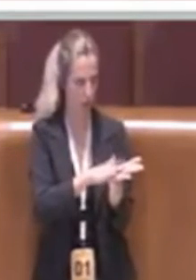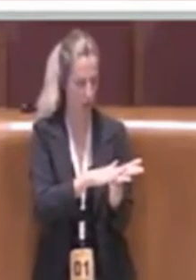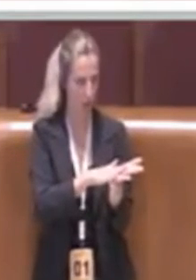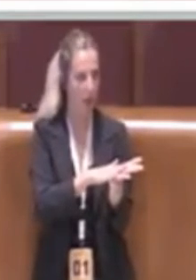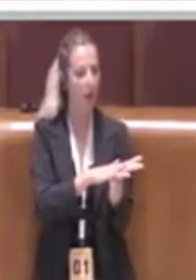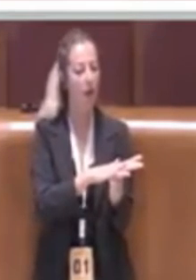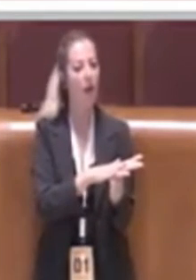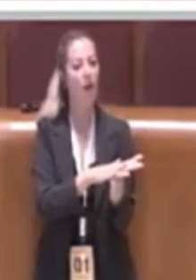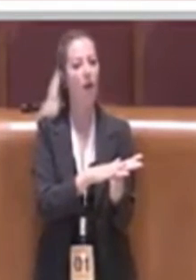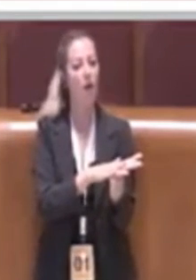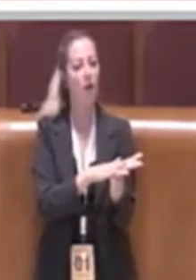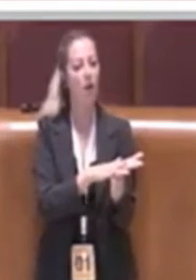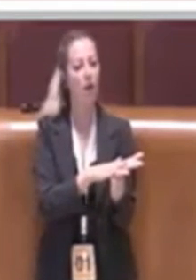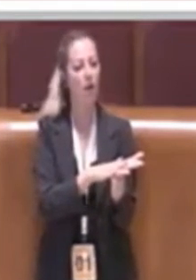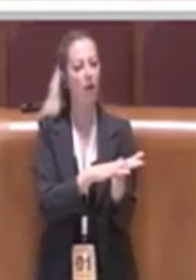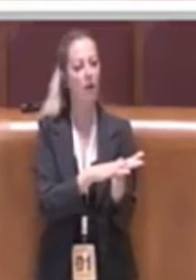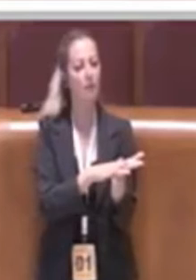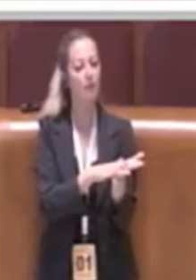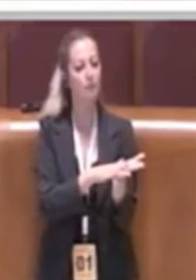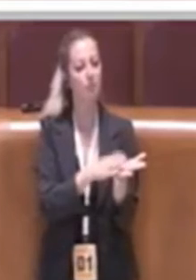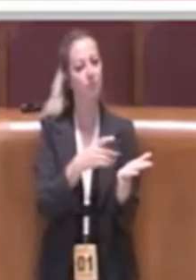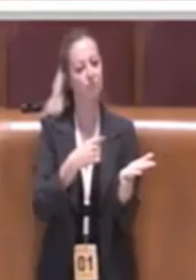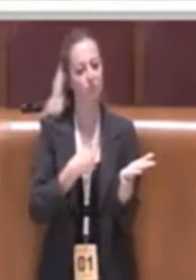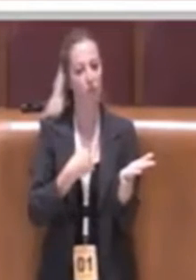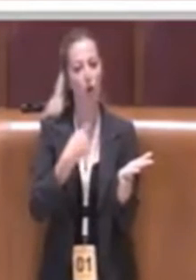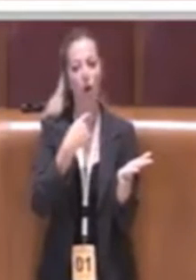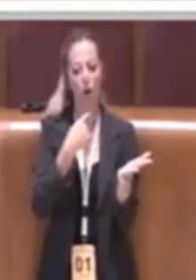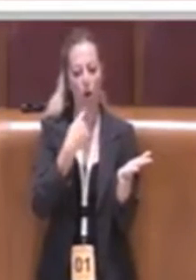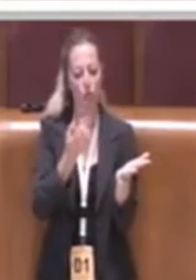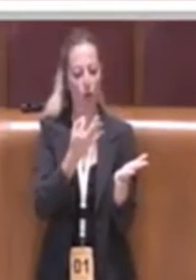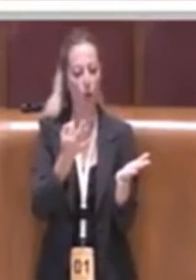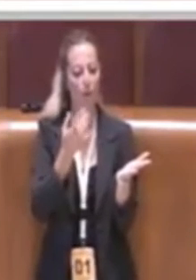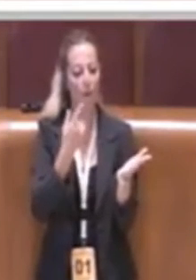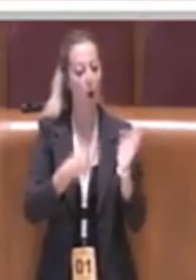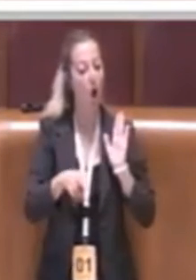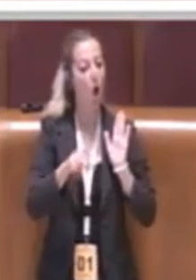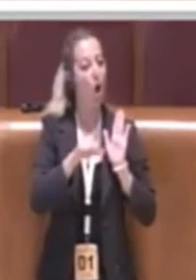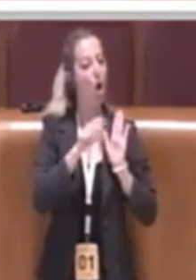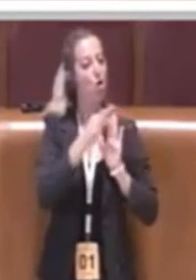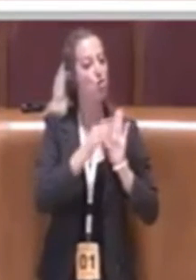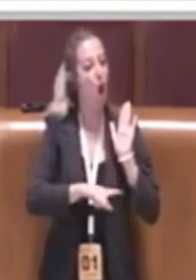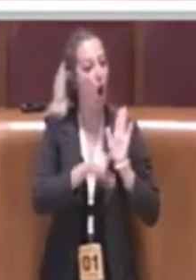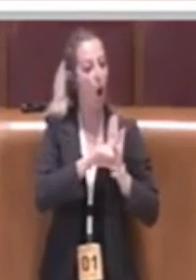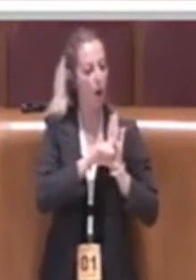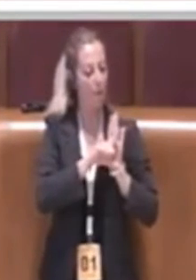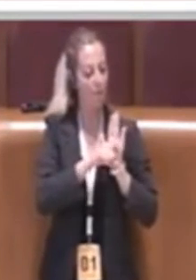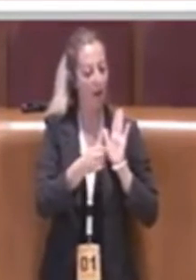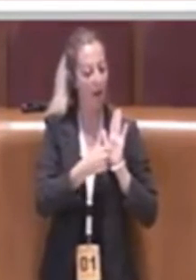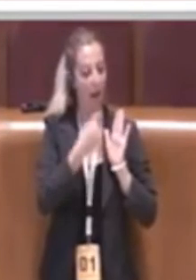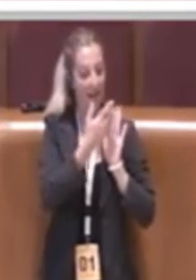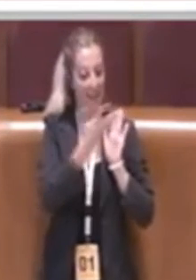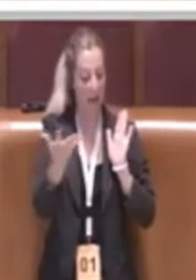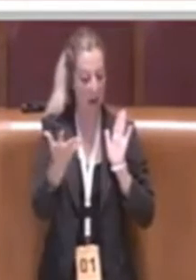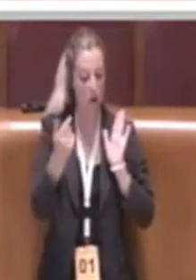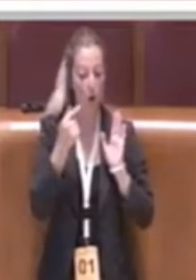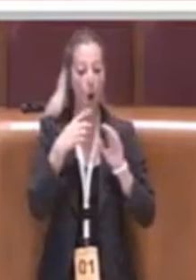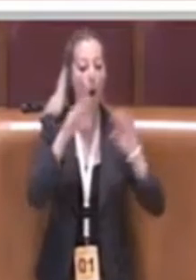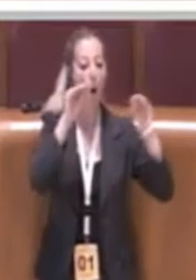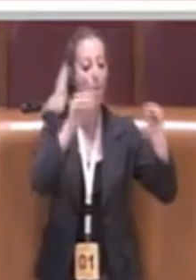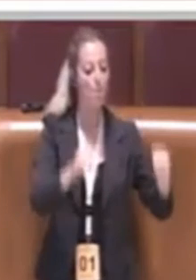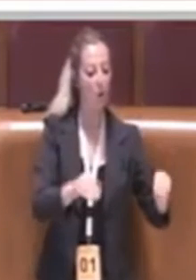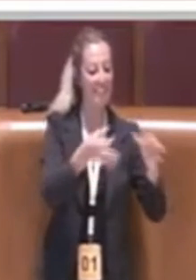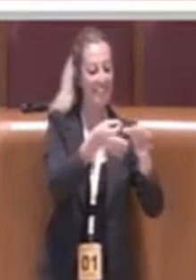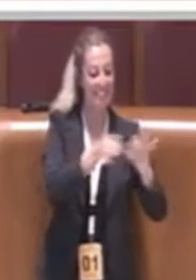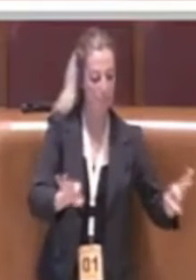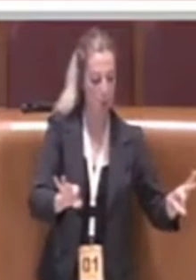effettivamente dalla norma venga detto che coprono i posti disponibili della